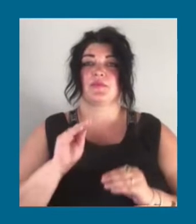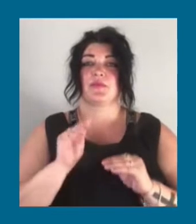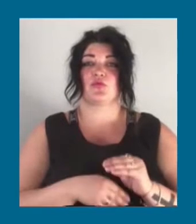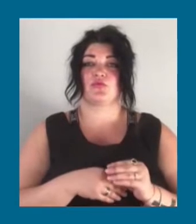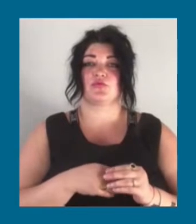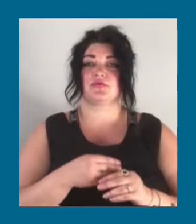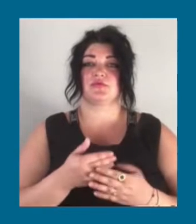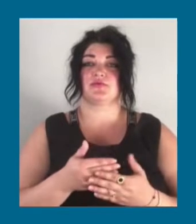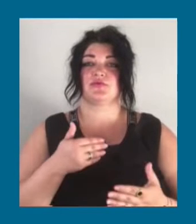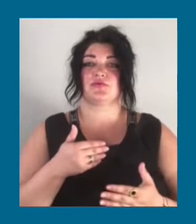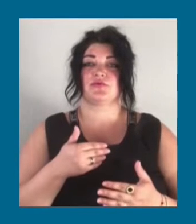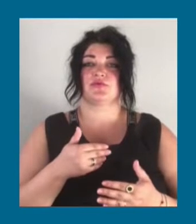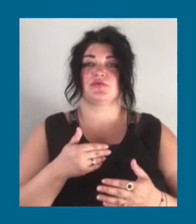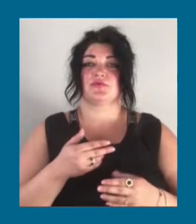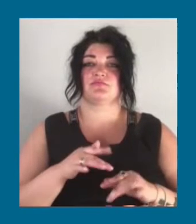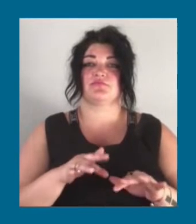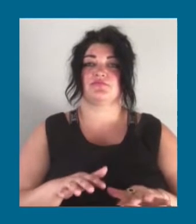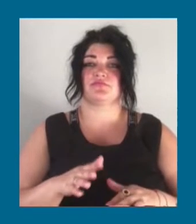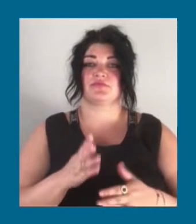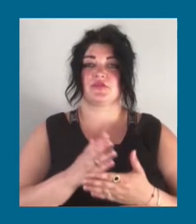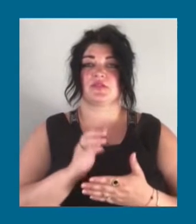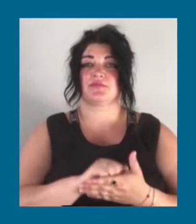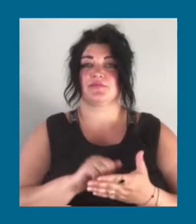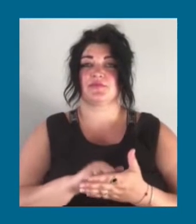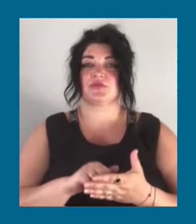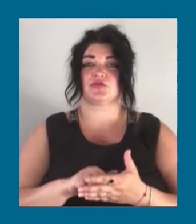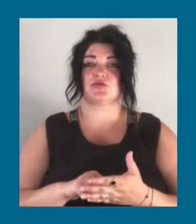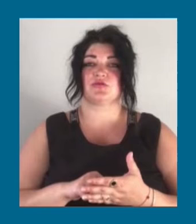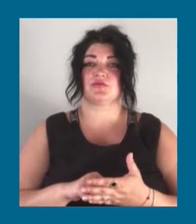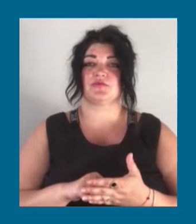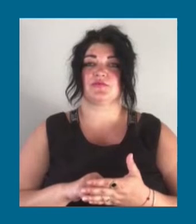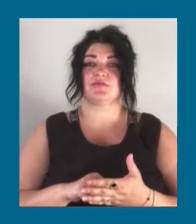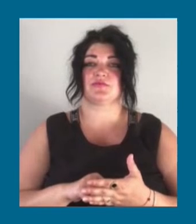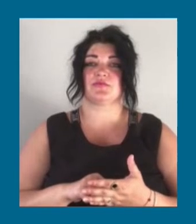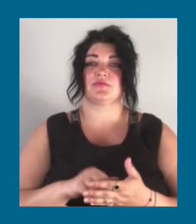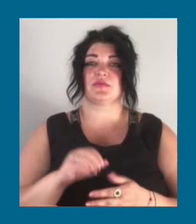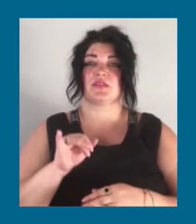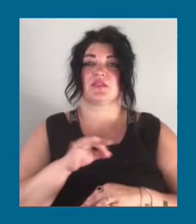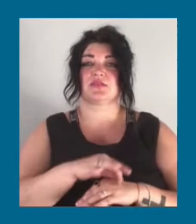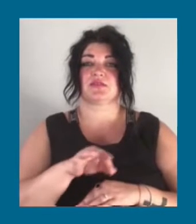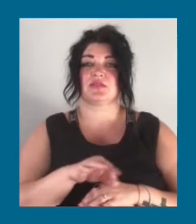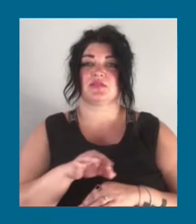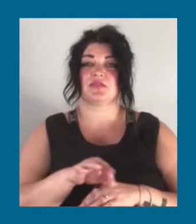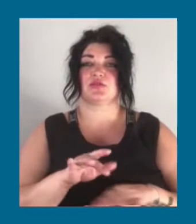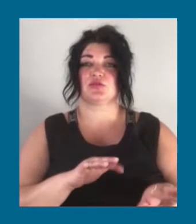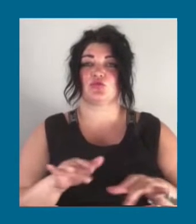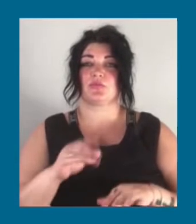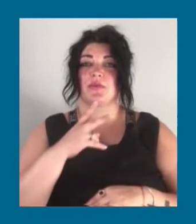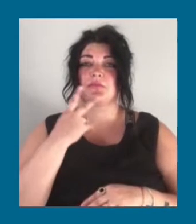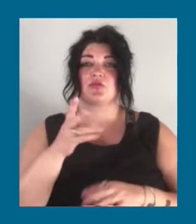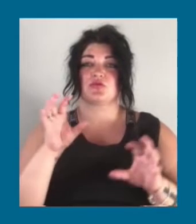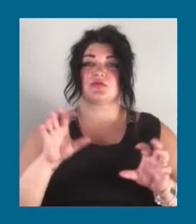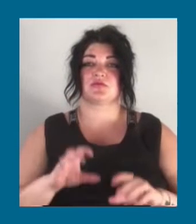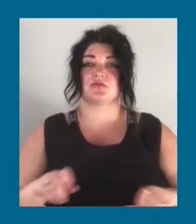причинили чоловікові тілесні ушкодження за цей злочин. Законом передбачено до пошлих